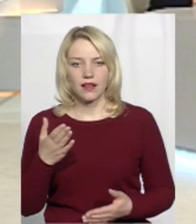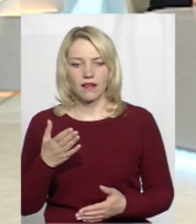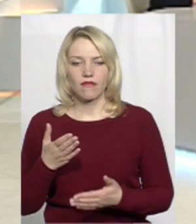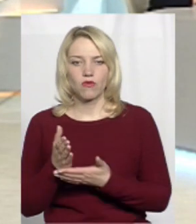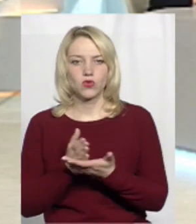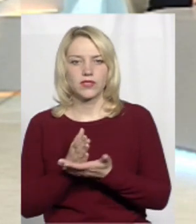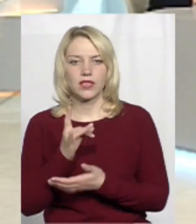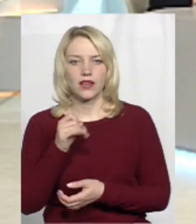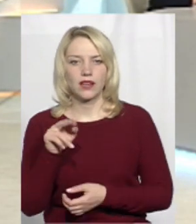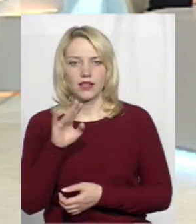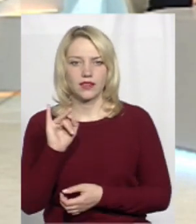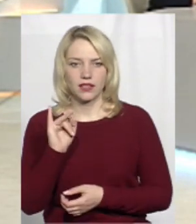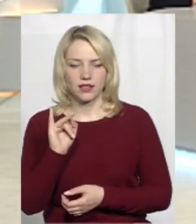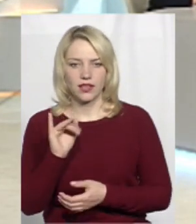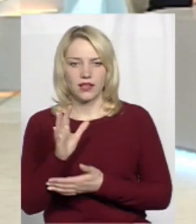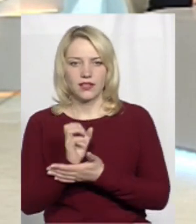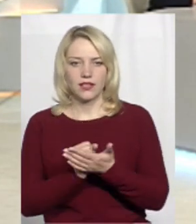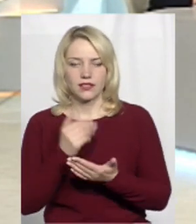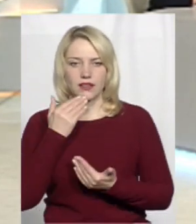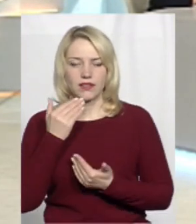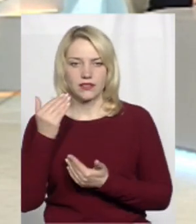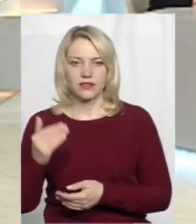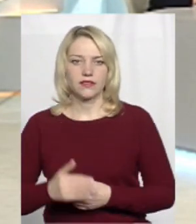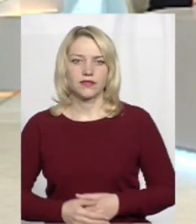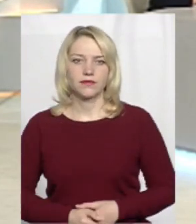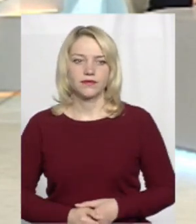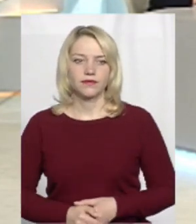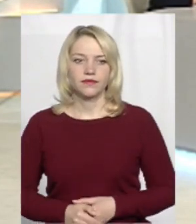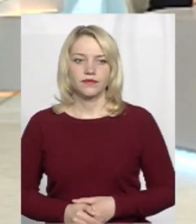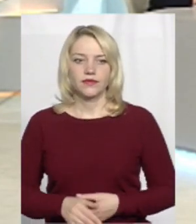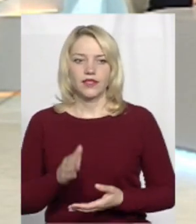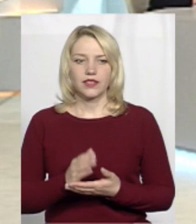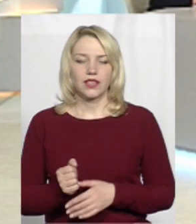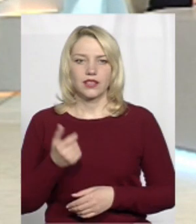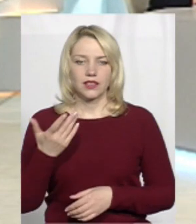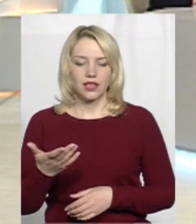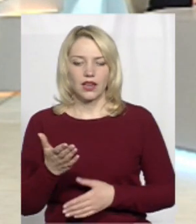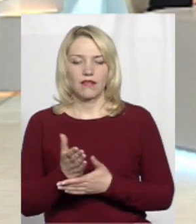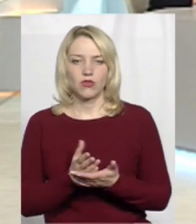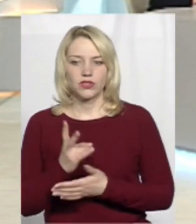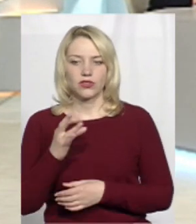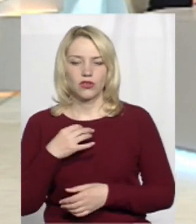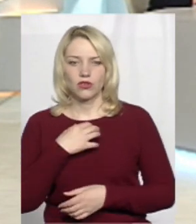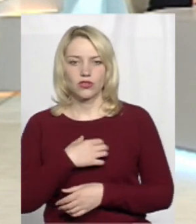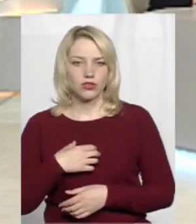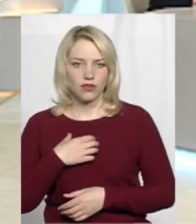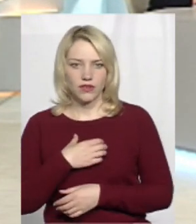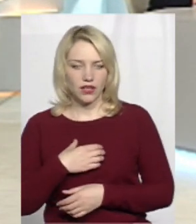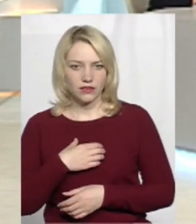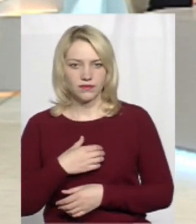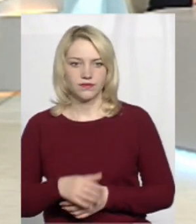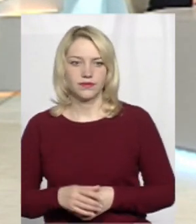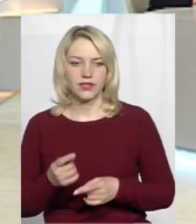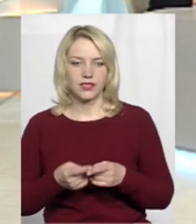резервістів? Є кілька функцій, але основна функція –